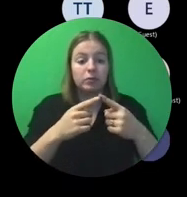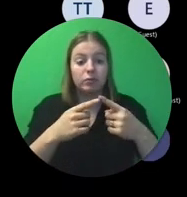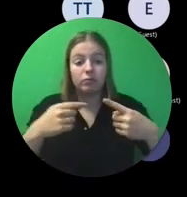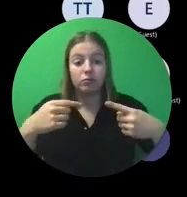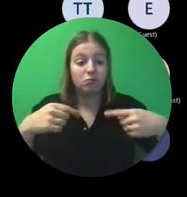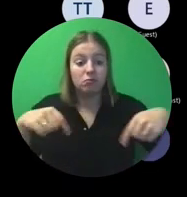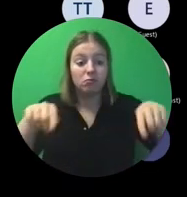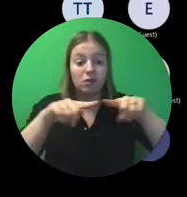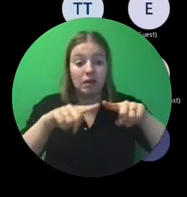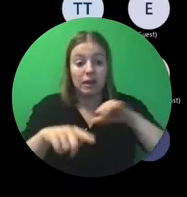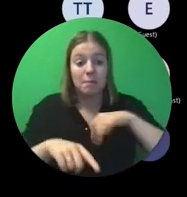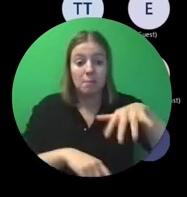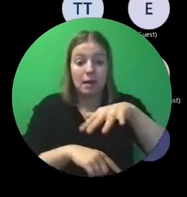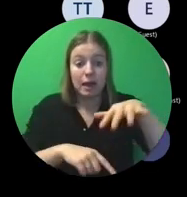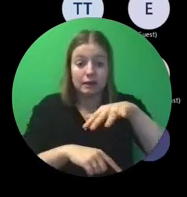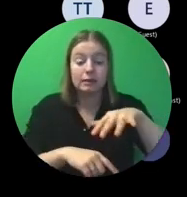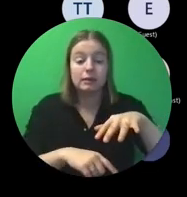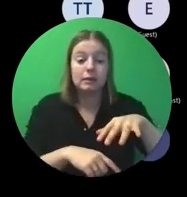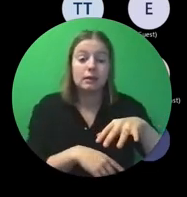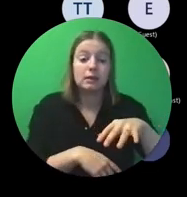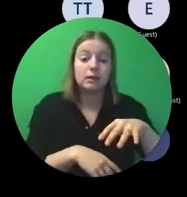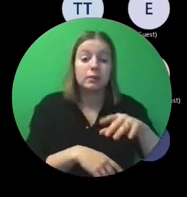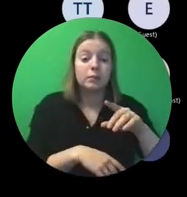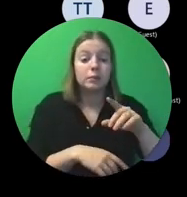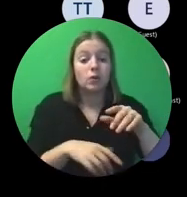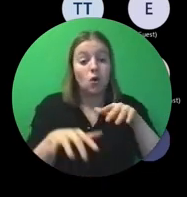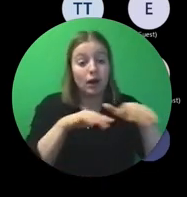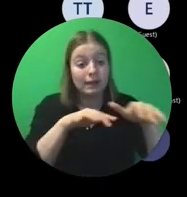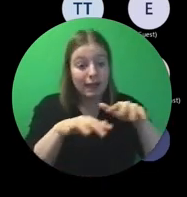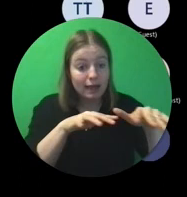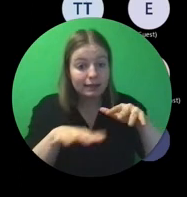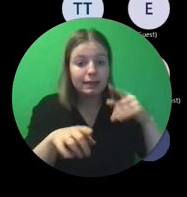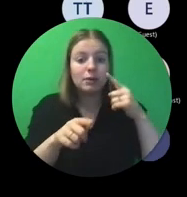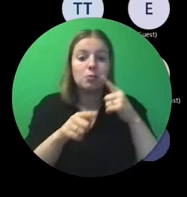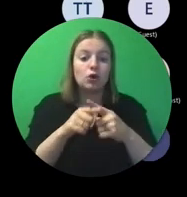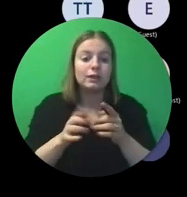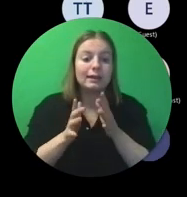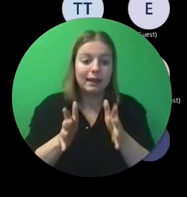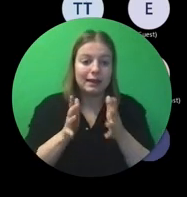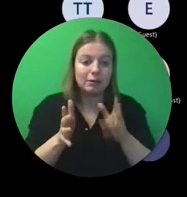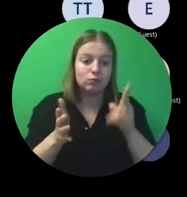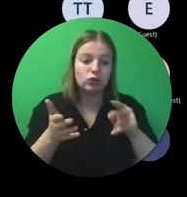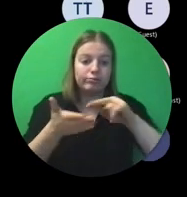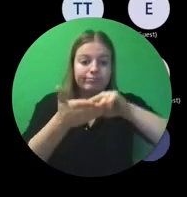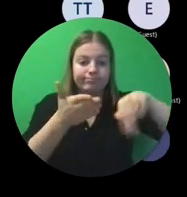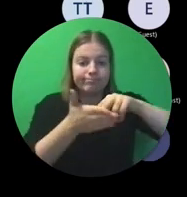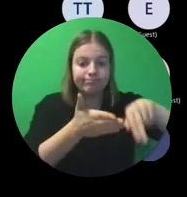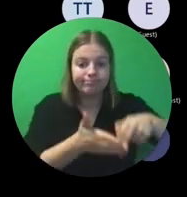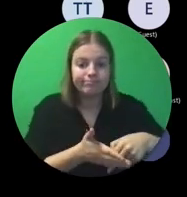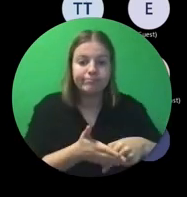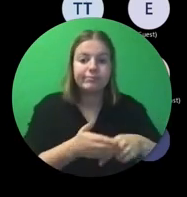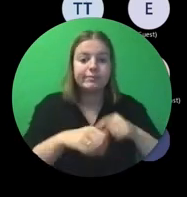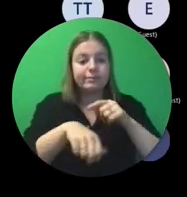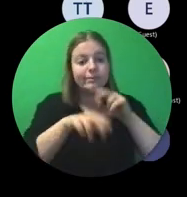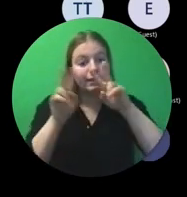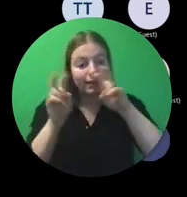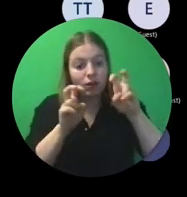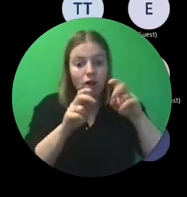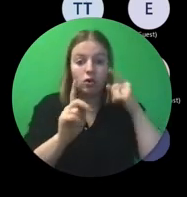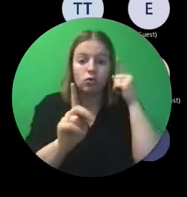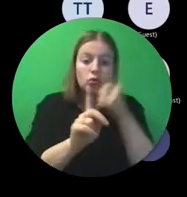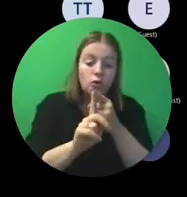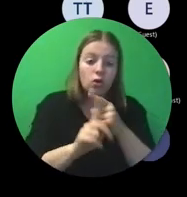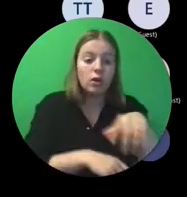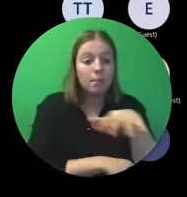Ondertekend door A, de deelnemers en B, de ontvangende organisatie. Titel, doel, plaats, datum van de meeting, naam en